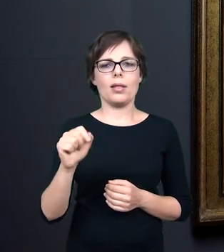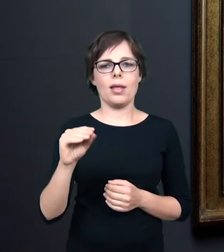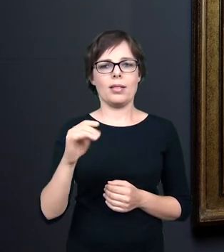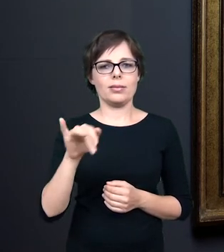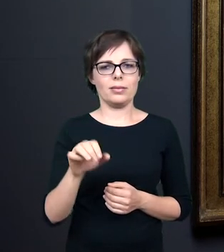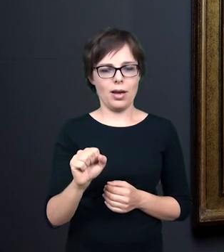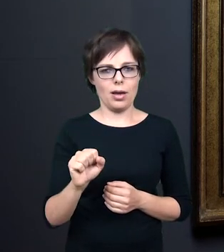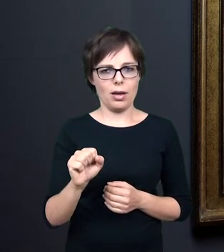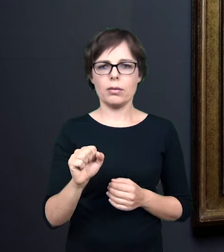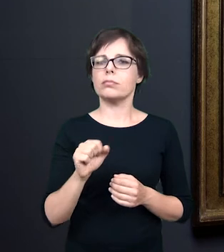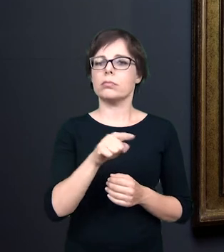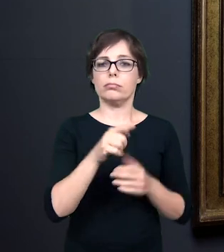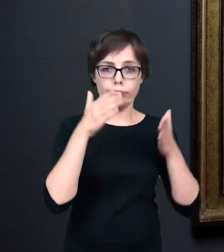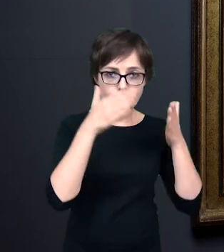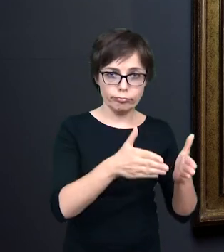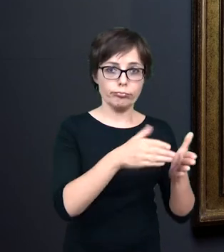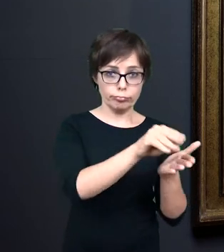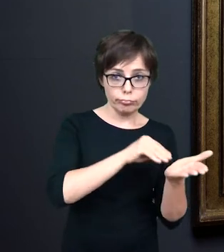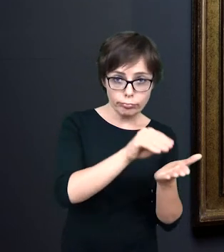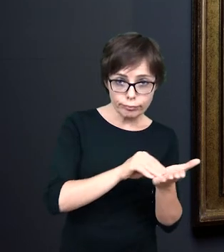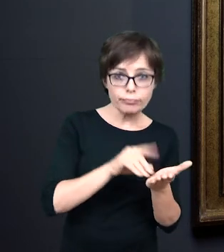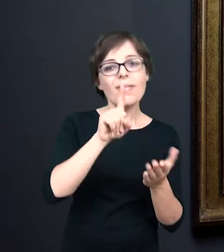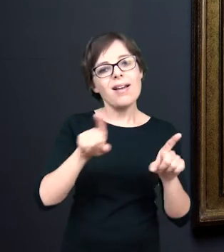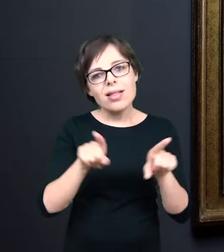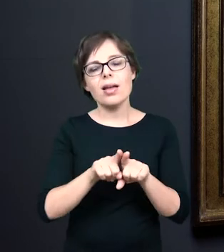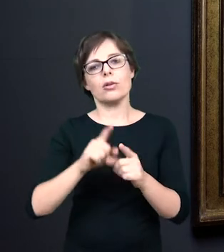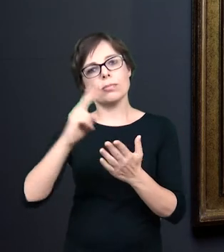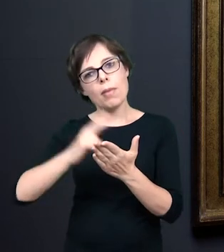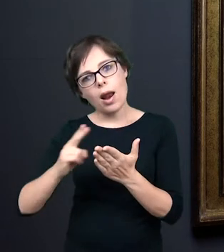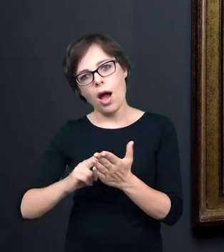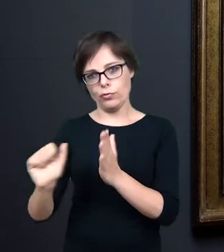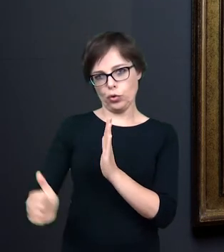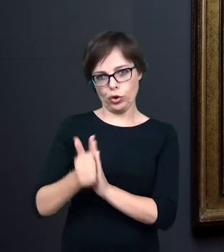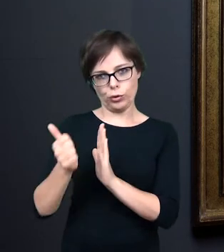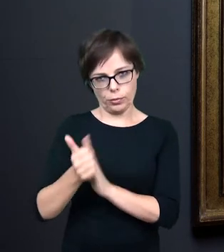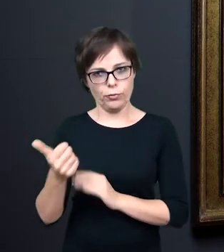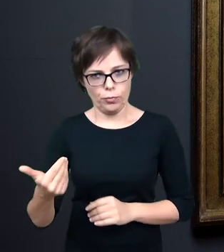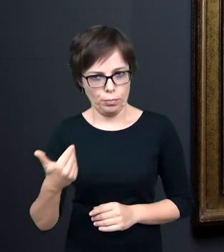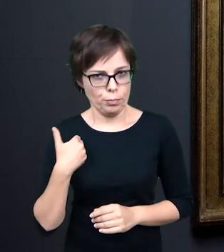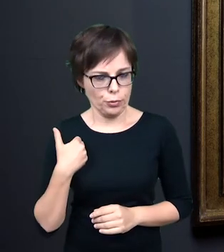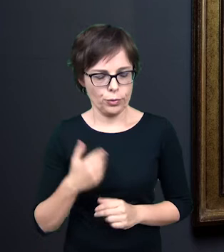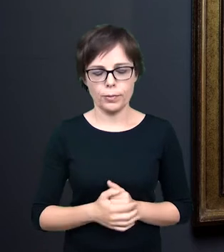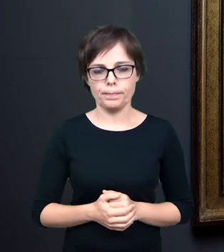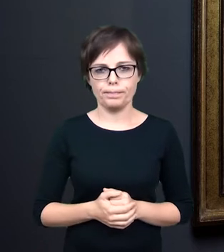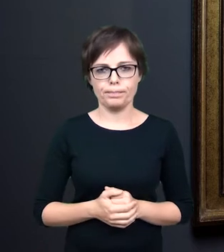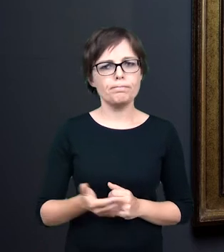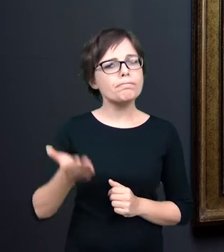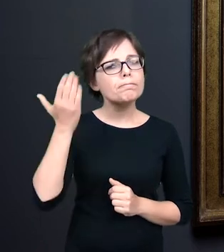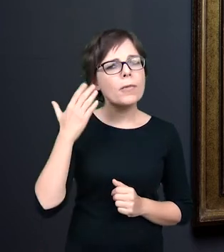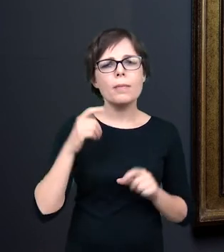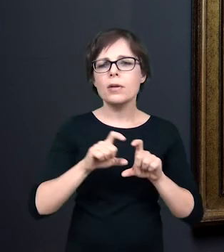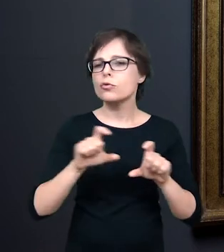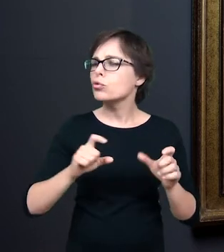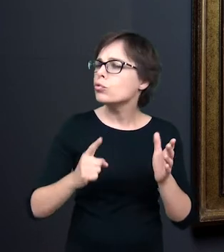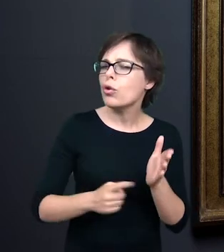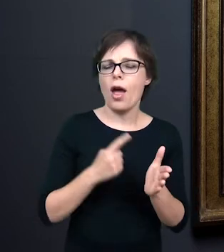oddziaływał też na malarzy, na rzeźbiarzy i bardzo często